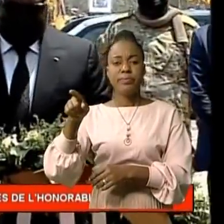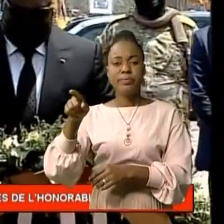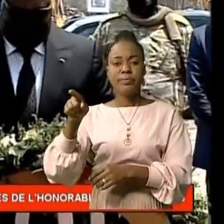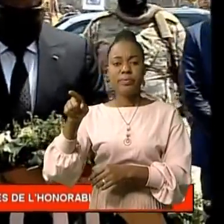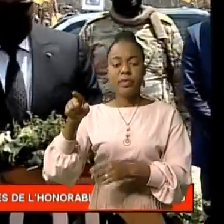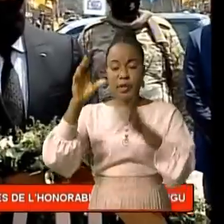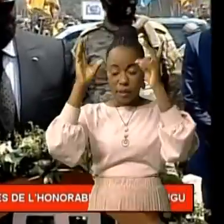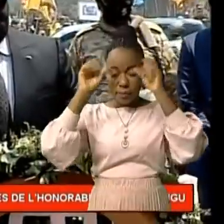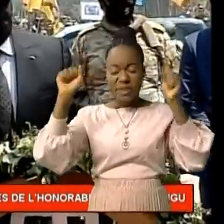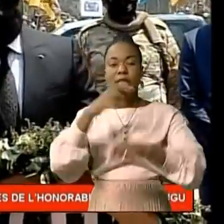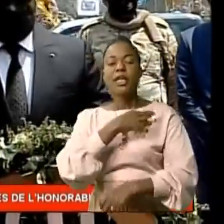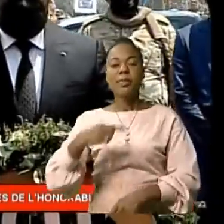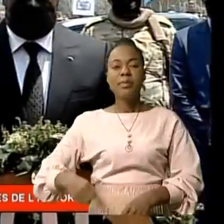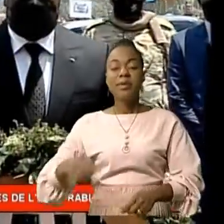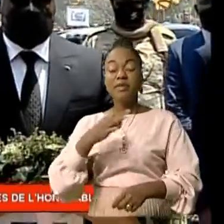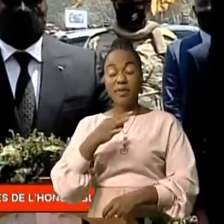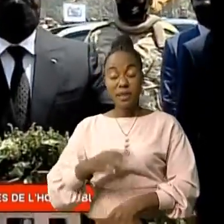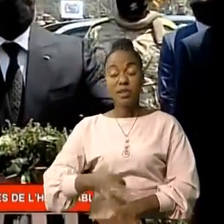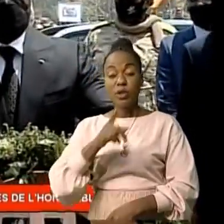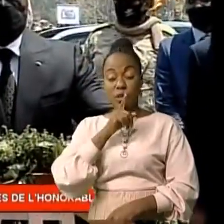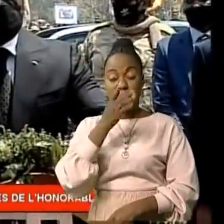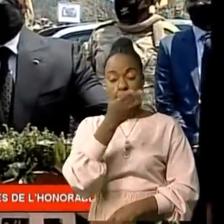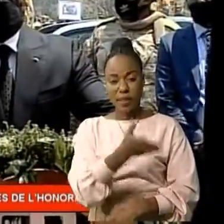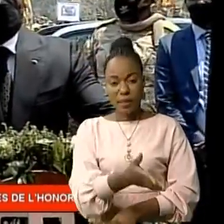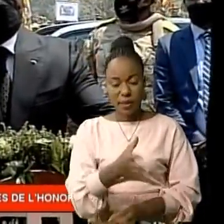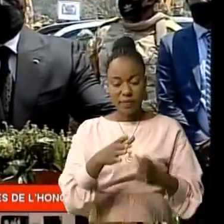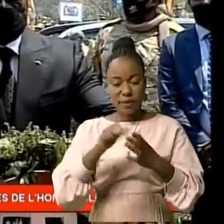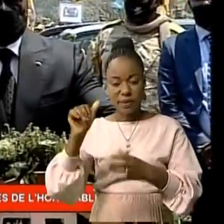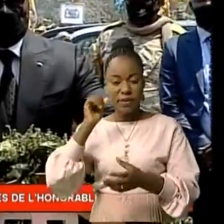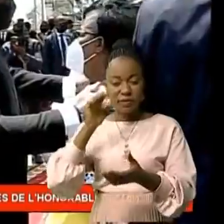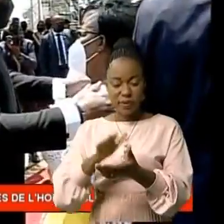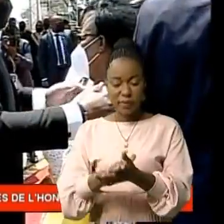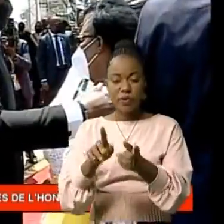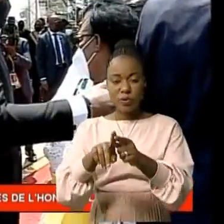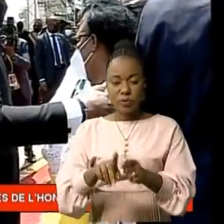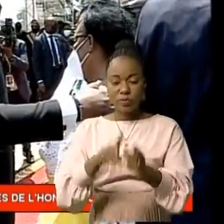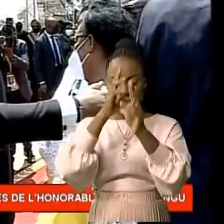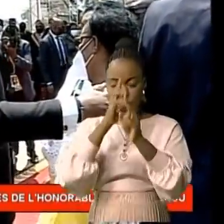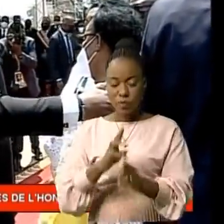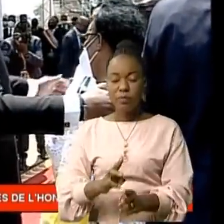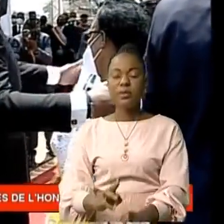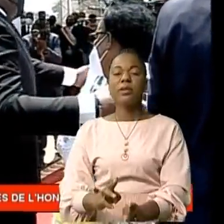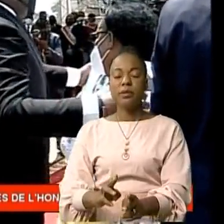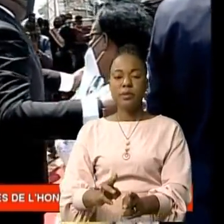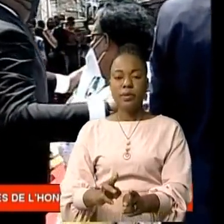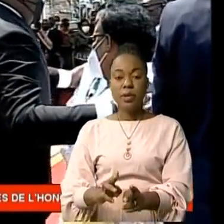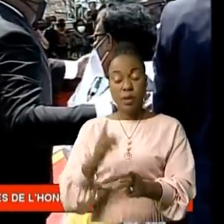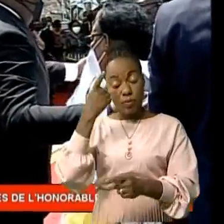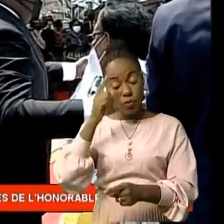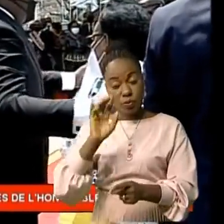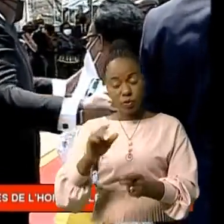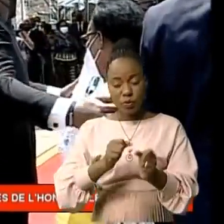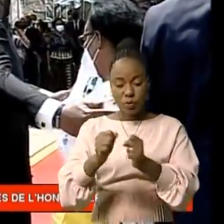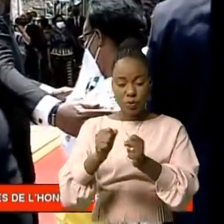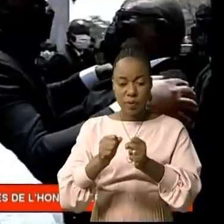Le président de la République, Félix Antoine Tchissikedi Tchilombo, lui a ainsi rendu ses derniers hommages pour son